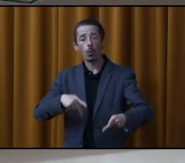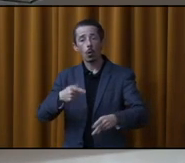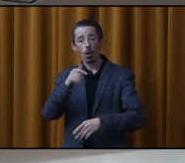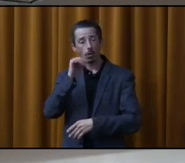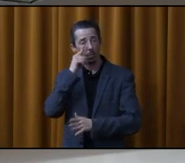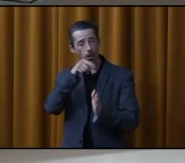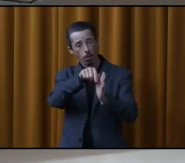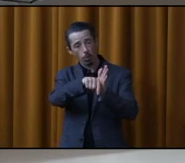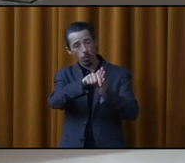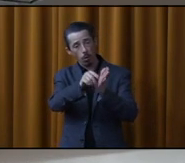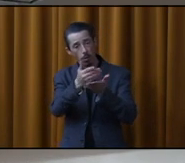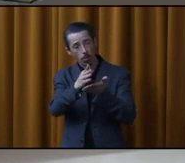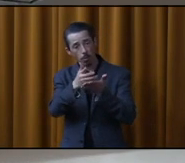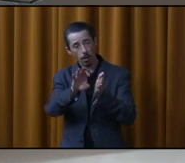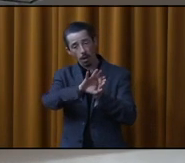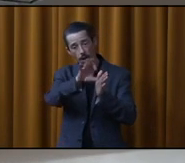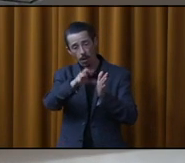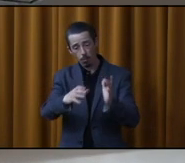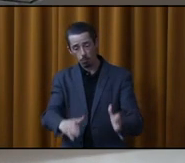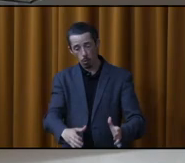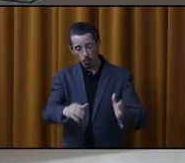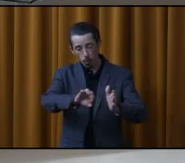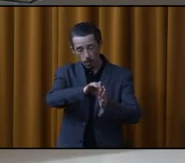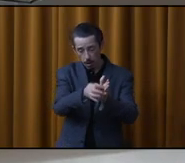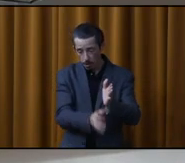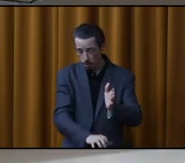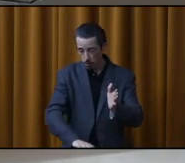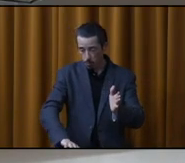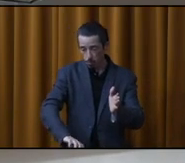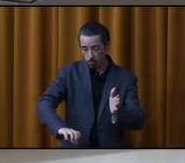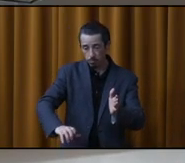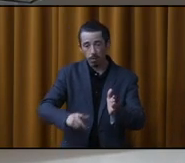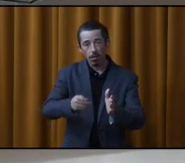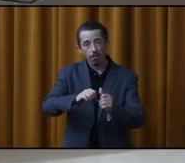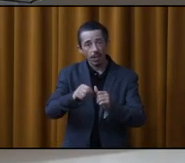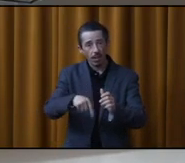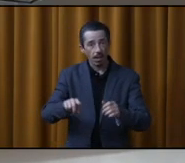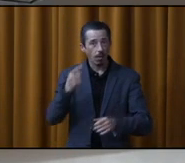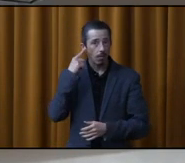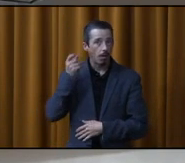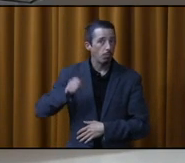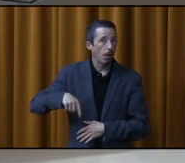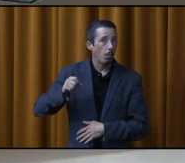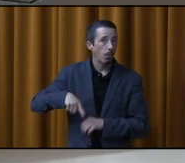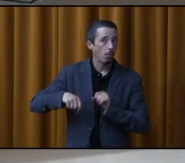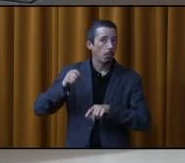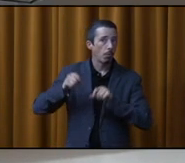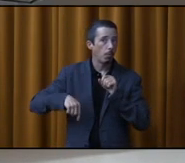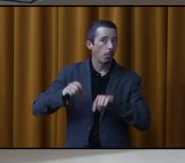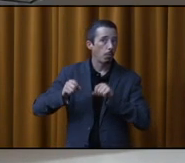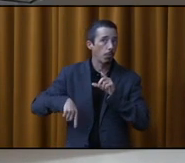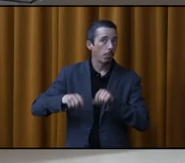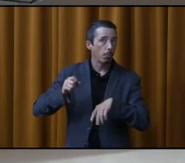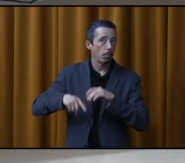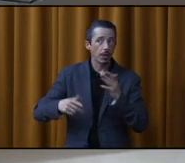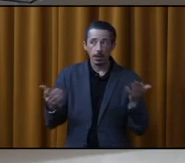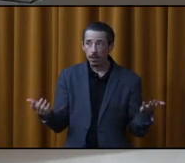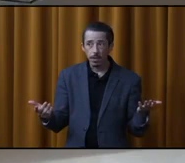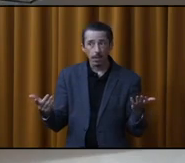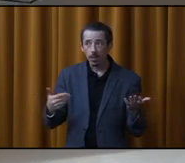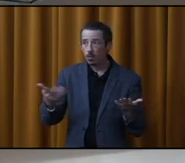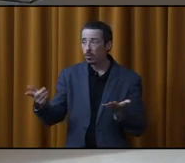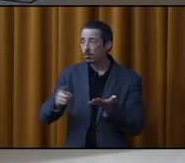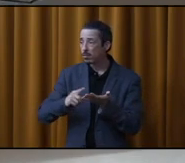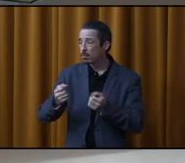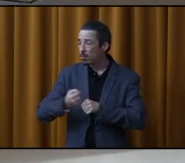continue, reliées à la bonne fontaine, sous terre, dans le sanitaire. On entend couler de l'eau potable. J'aimerais savoir quand est